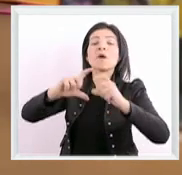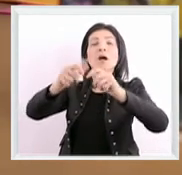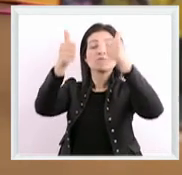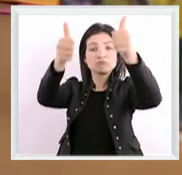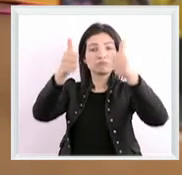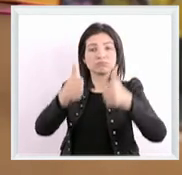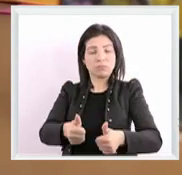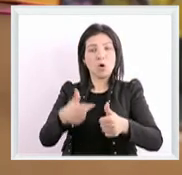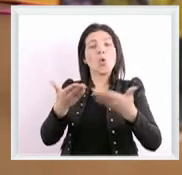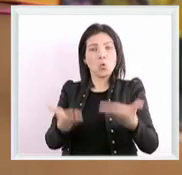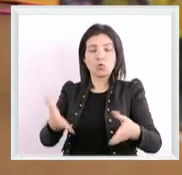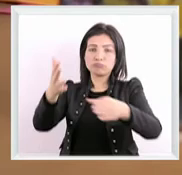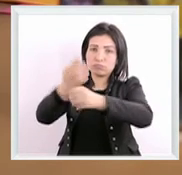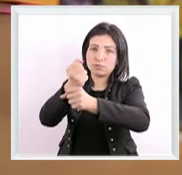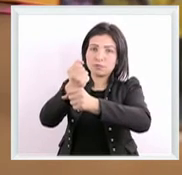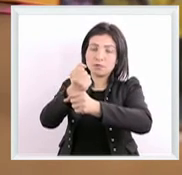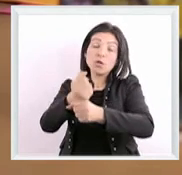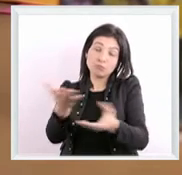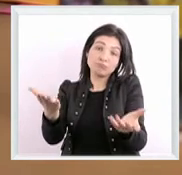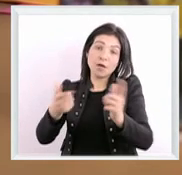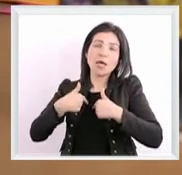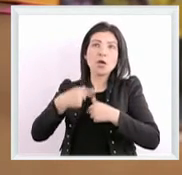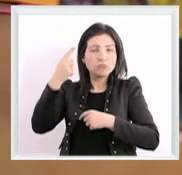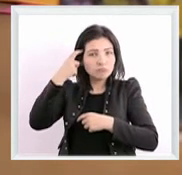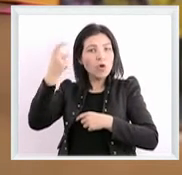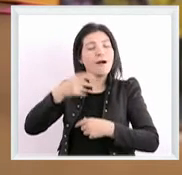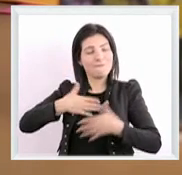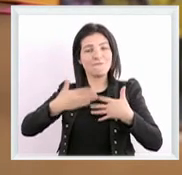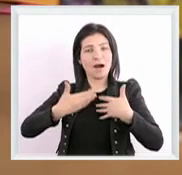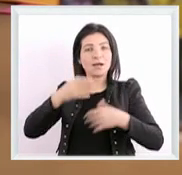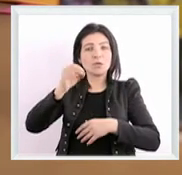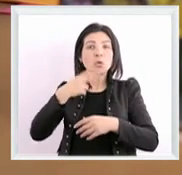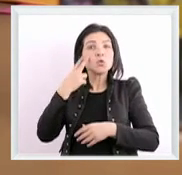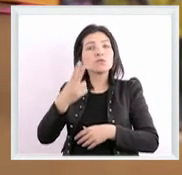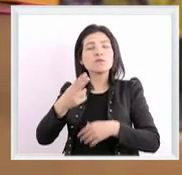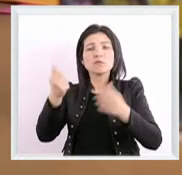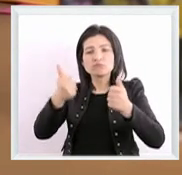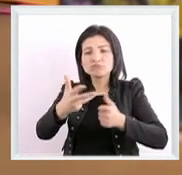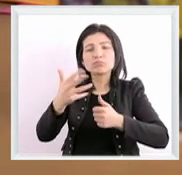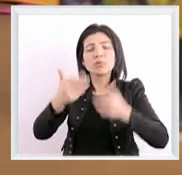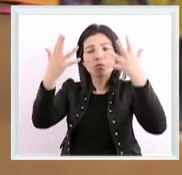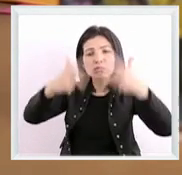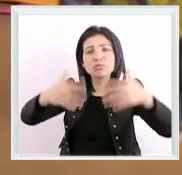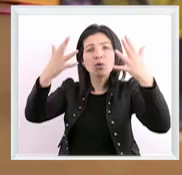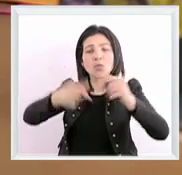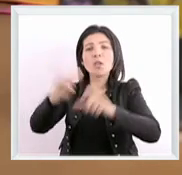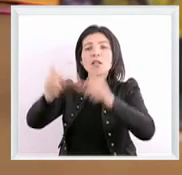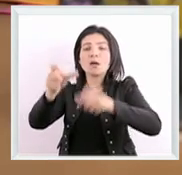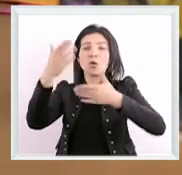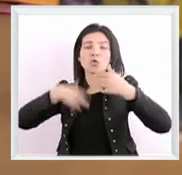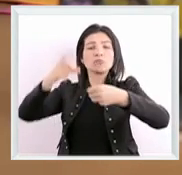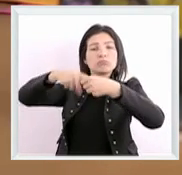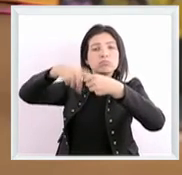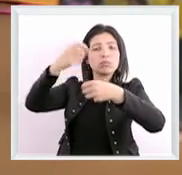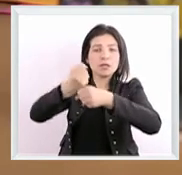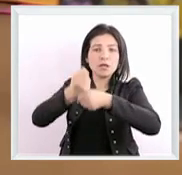للريزلتات اللي وفصلنا لها اليوم اللي هي ريزلتات أنا شخصيا فرحانة بها برشة كيف نشوف اللي شيفر هكاية ونشوف ناس دخل